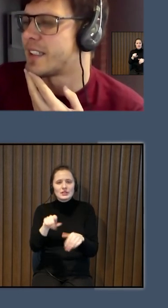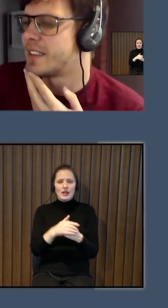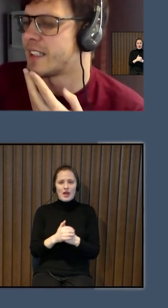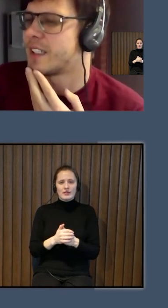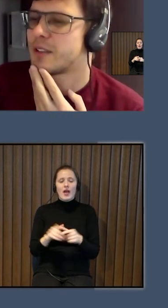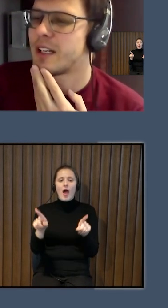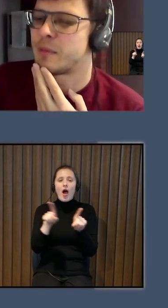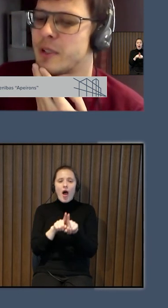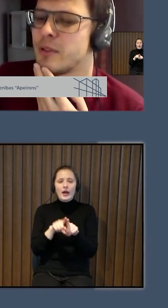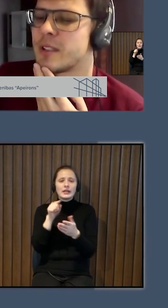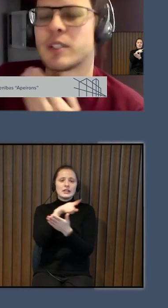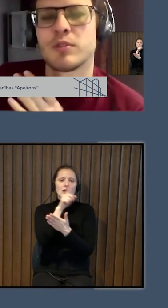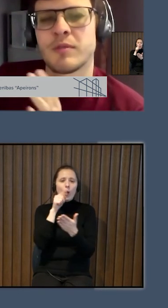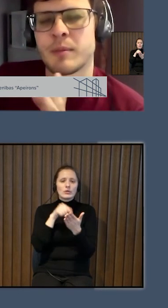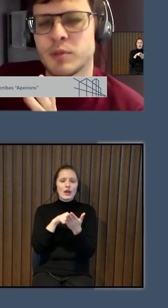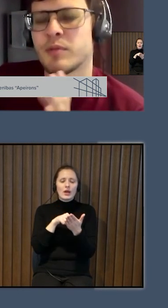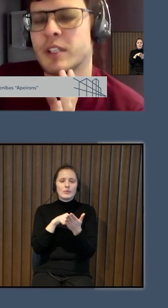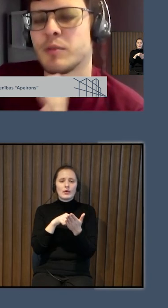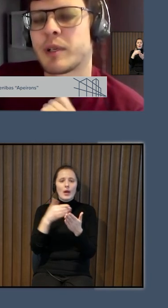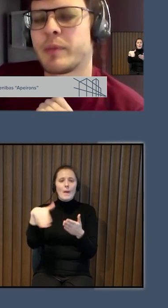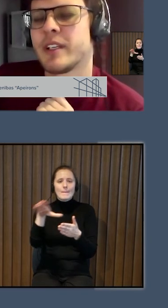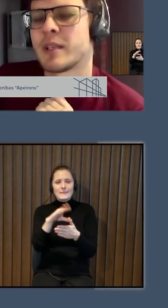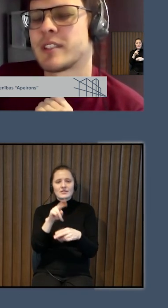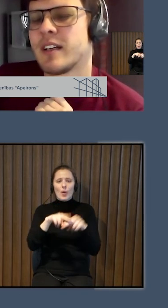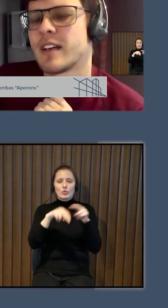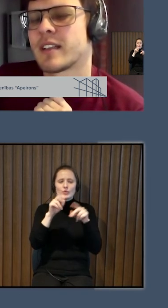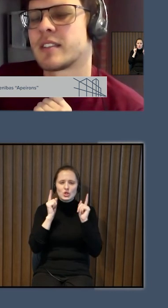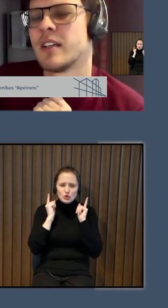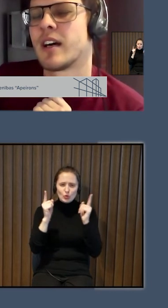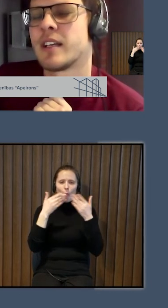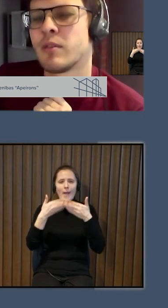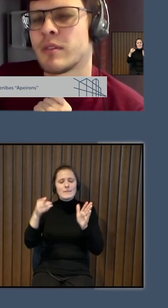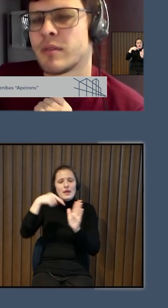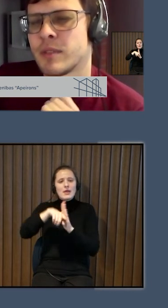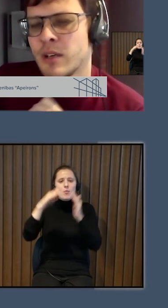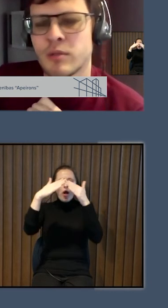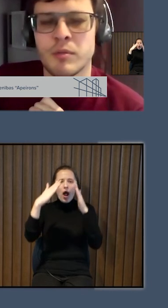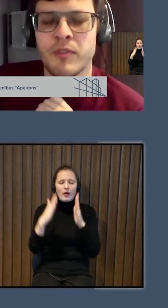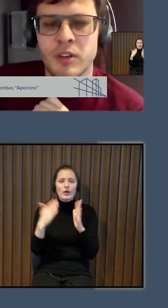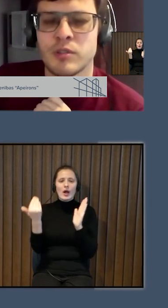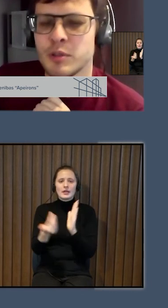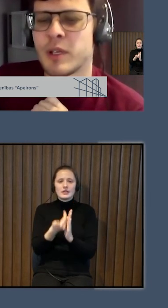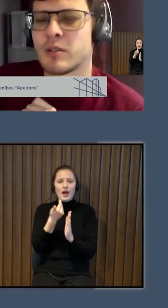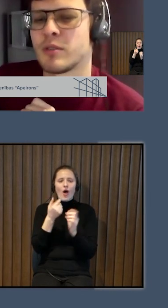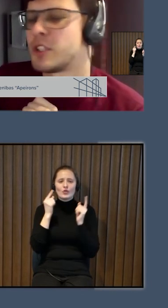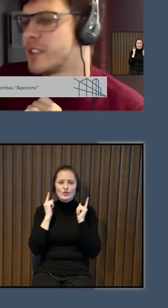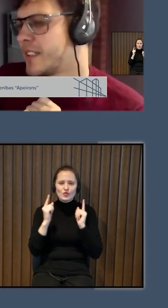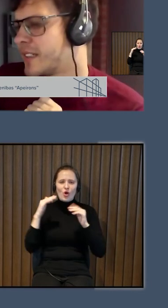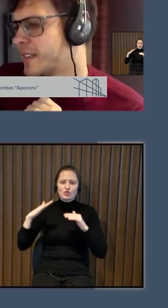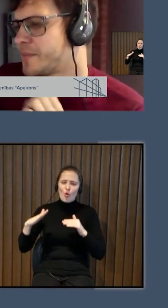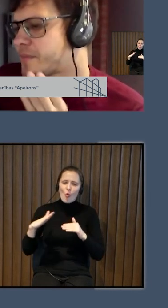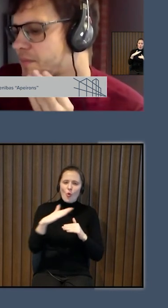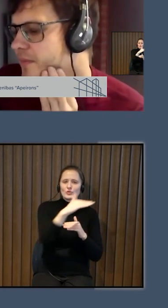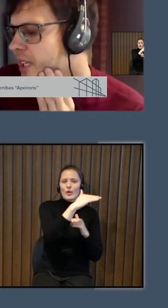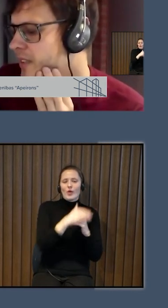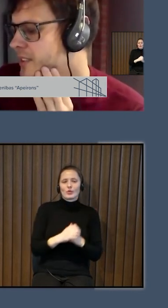un arī tādi jautājumi par to, ka mēs varam uzbūvēt super pieejama sēkas, ar jaunu foršu uzbrauktu, vai šis